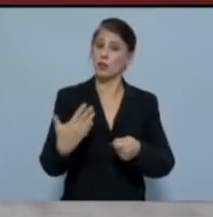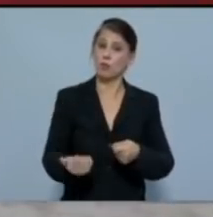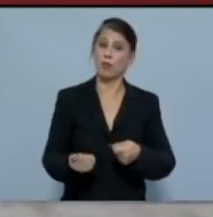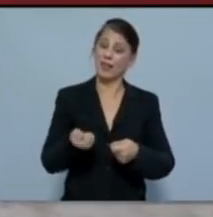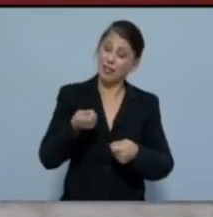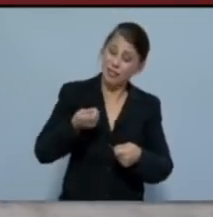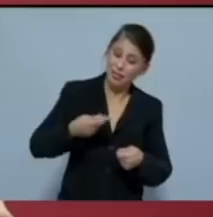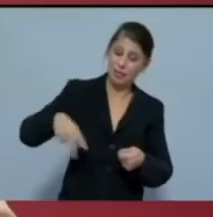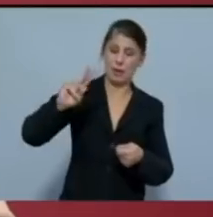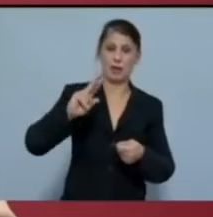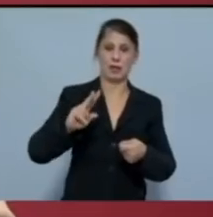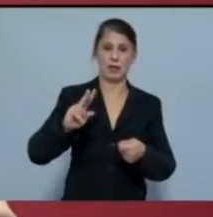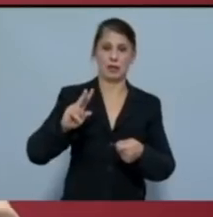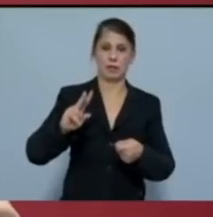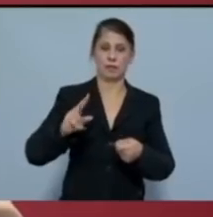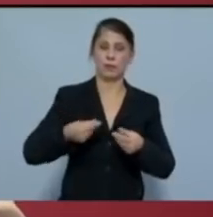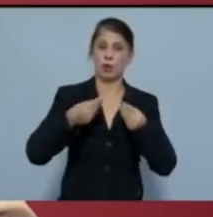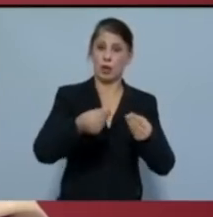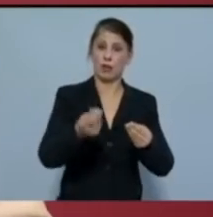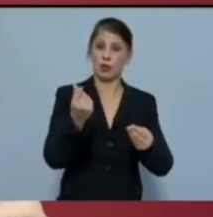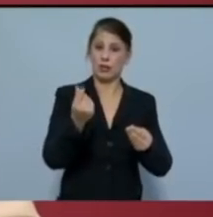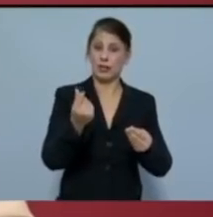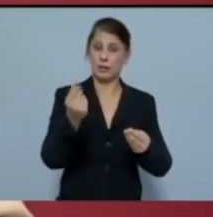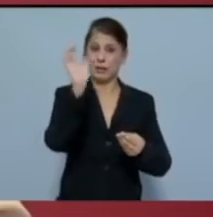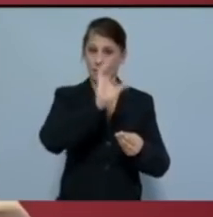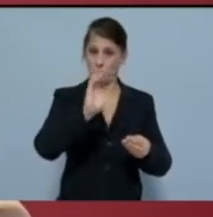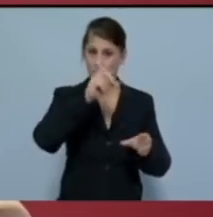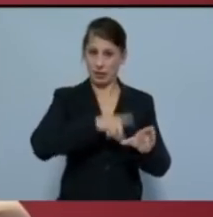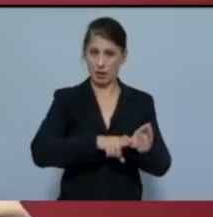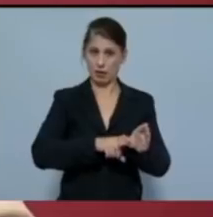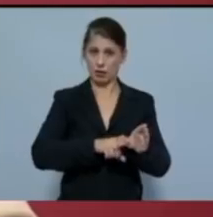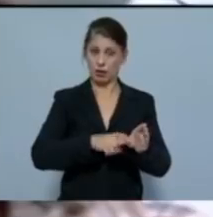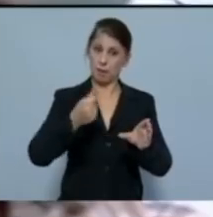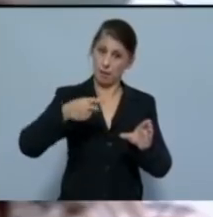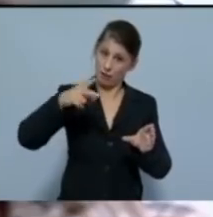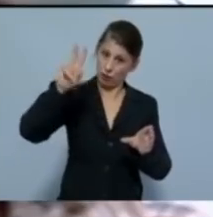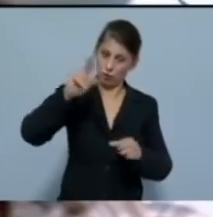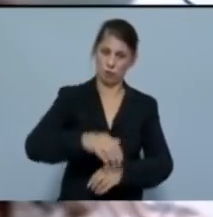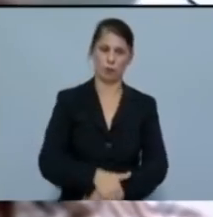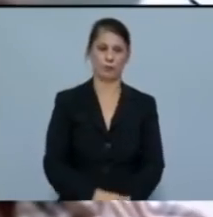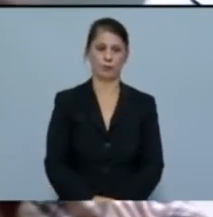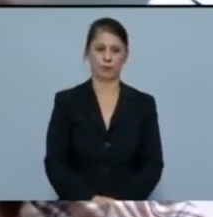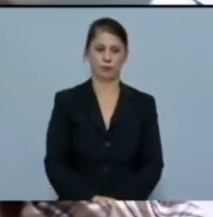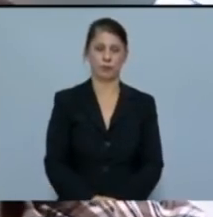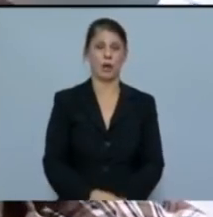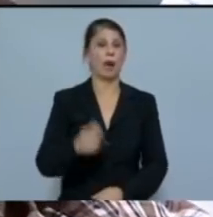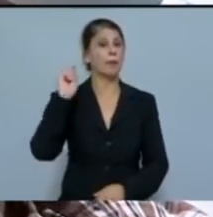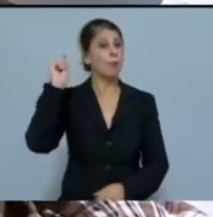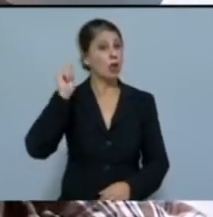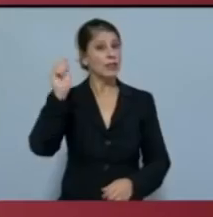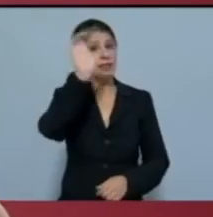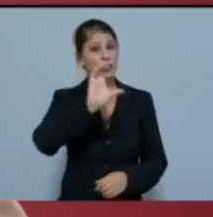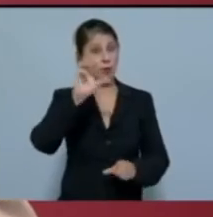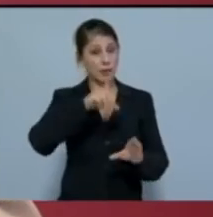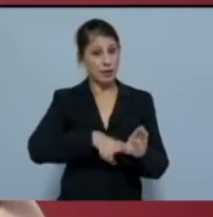διπλασιάσει την παροχή χρήματος στην Ευρωπαϊκή Ένωση και τον πληθωρισμό. Από την πολιτική της Ευρωπαϊκής